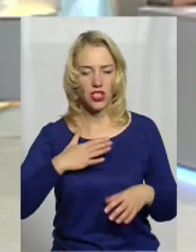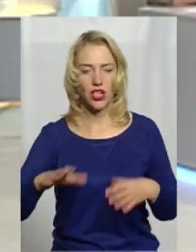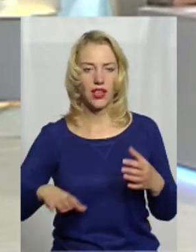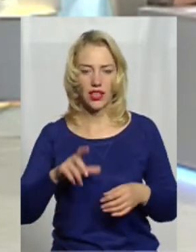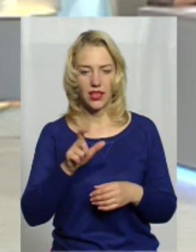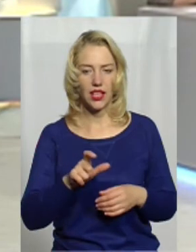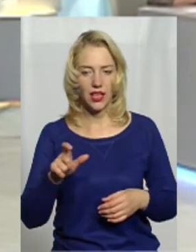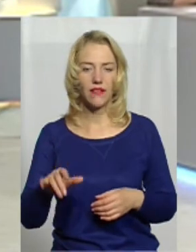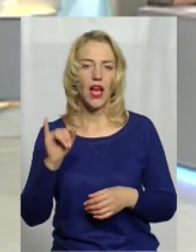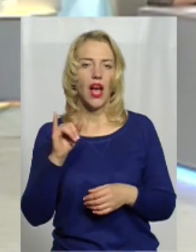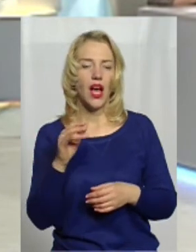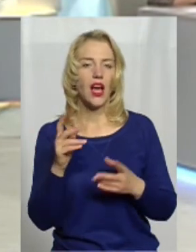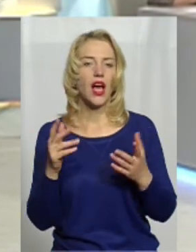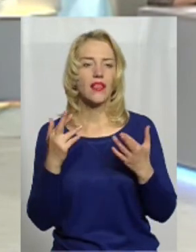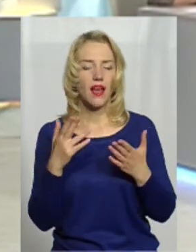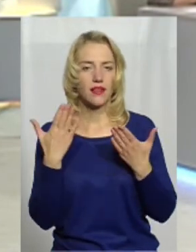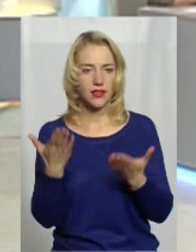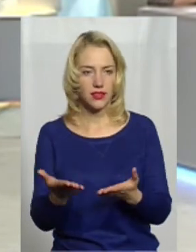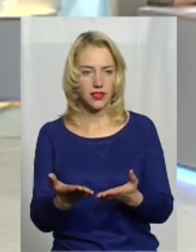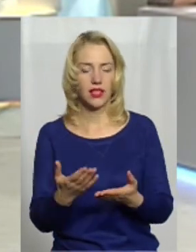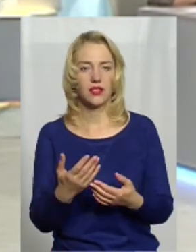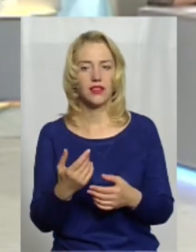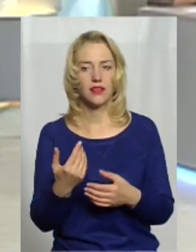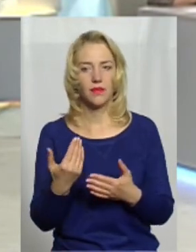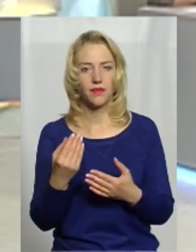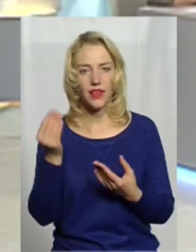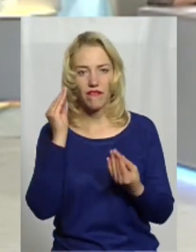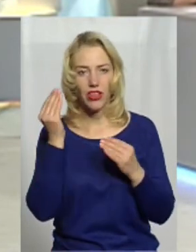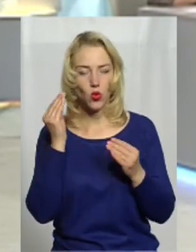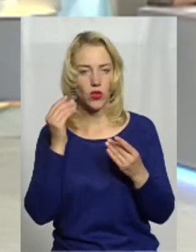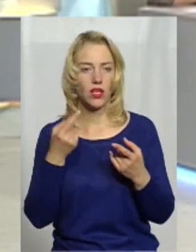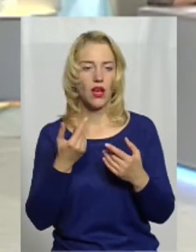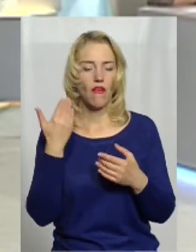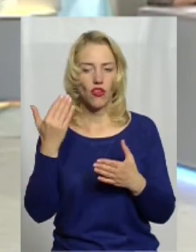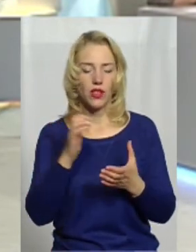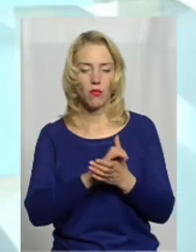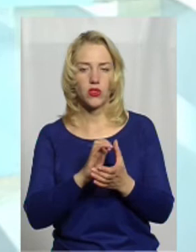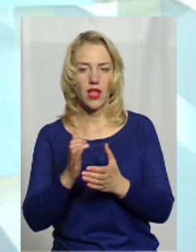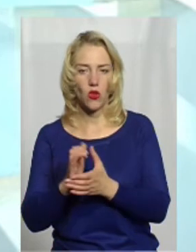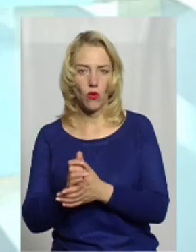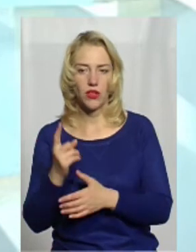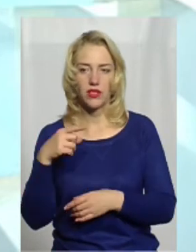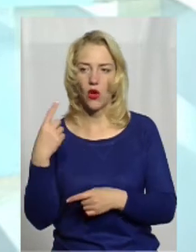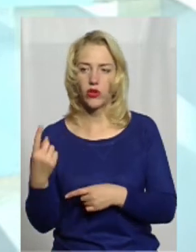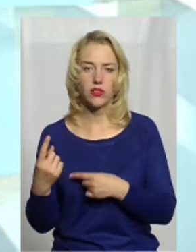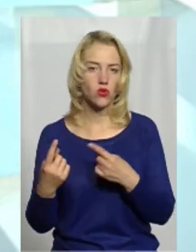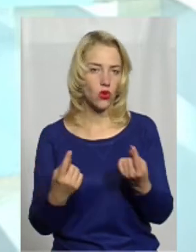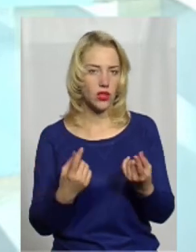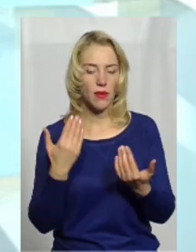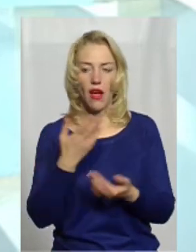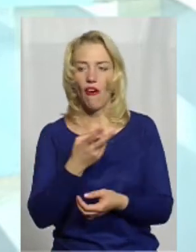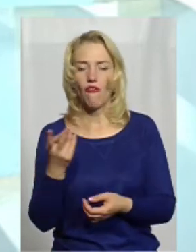але, як їхні відгуки, це вони познайомились один з одним, вони поспілкувалися,